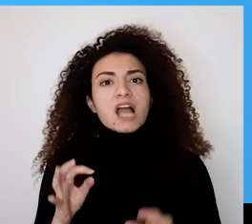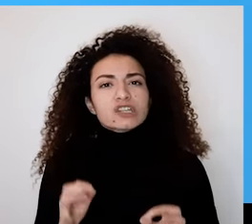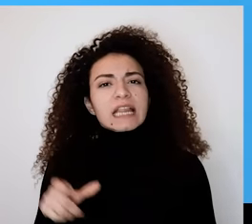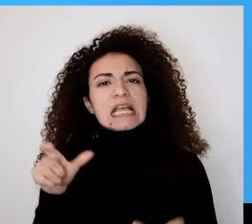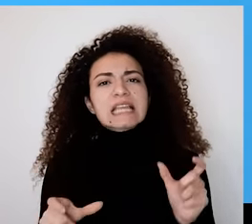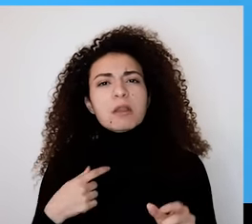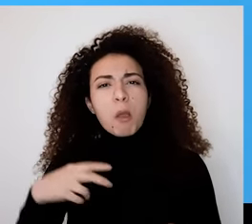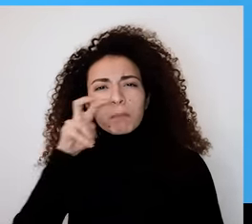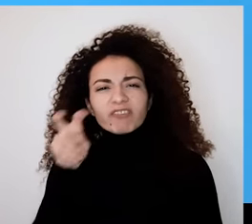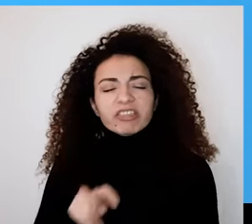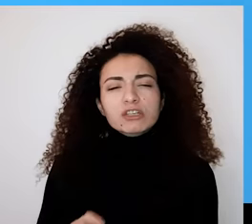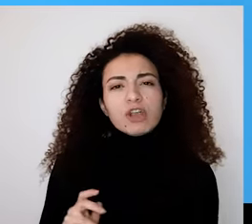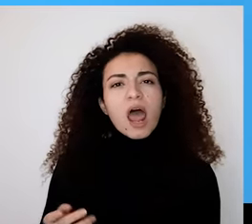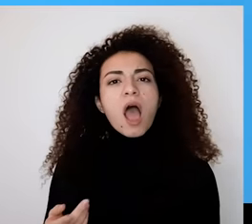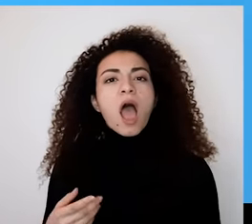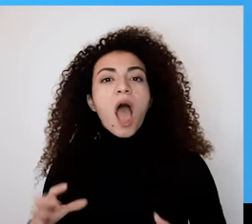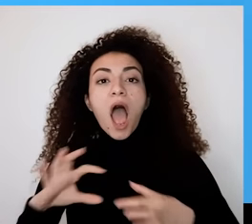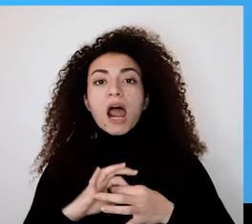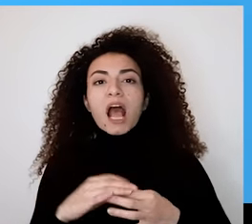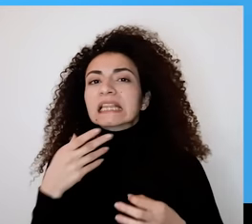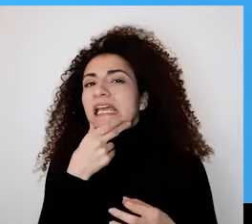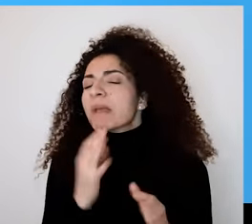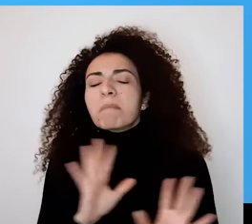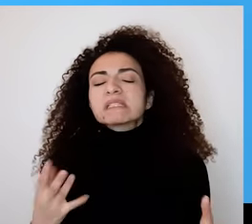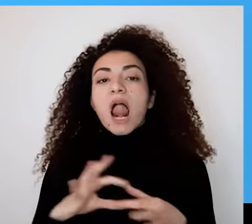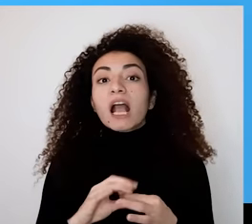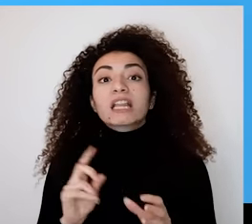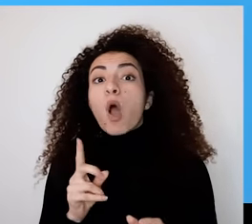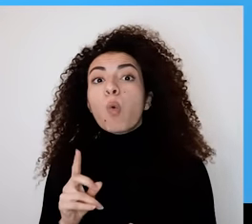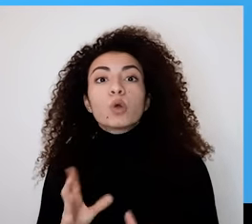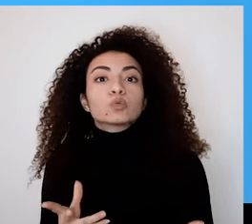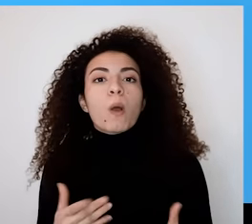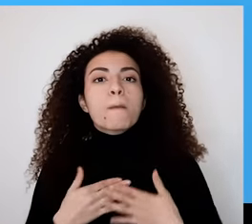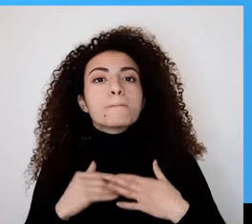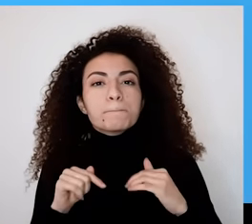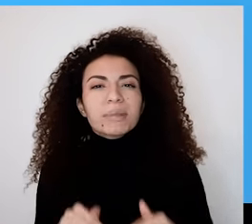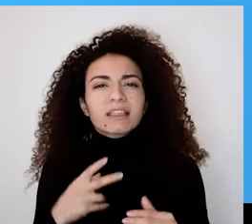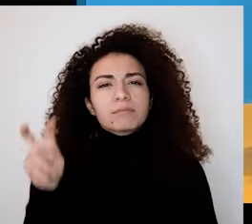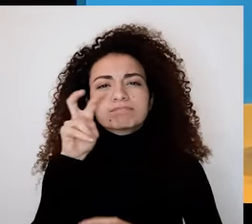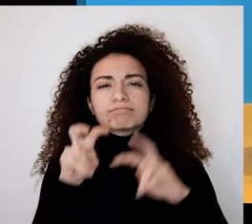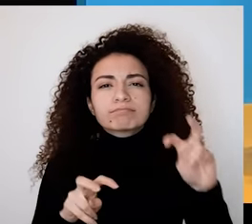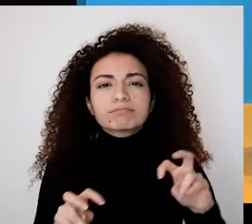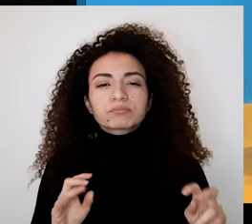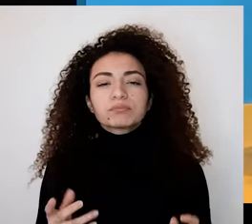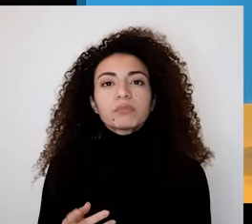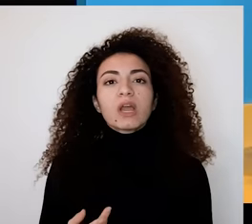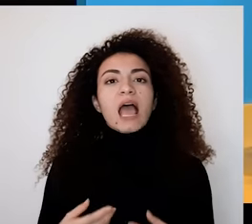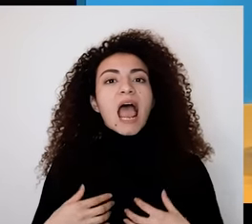بالتحديد إذا كان الإنسان بيبحث عن العلاقات لمجرد العلاقة أو للشعور بالفرح ومعنى الحياة بس اللي